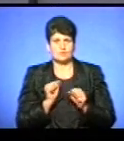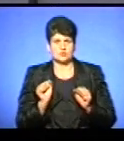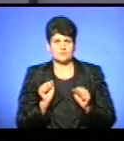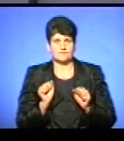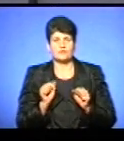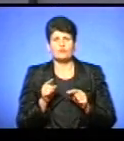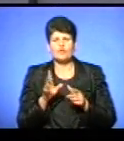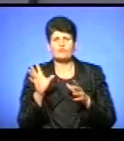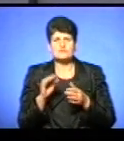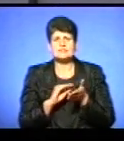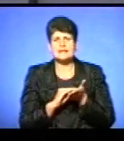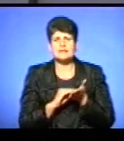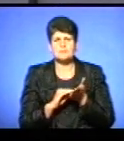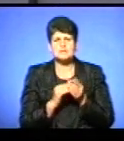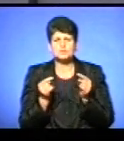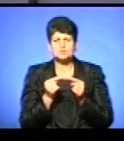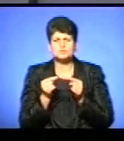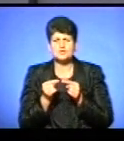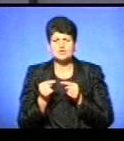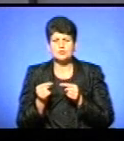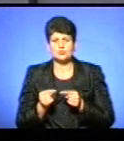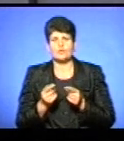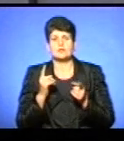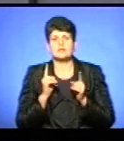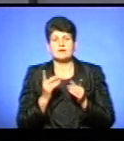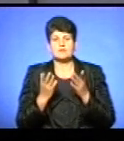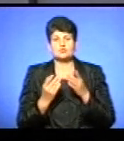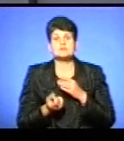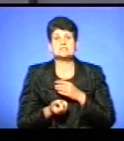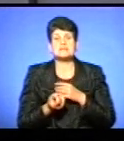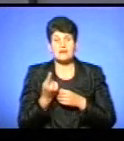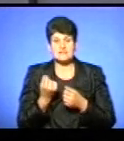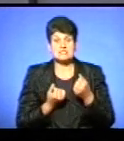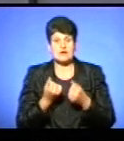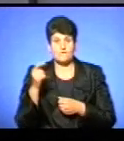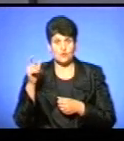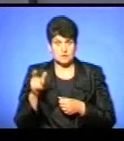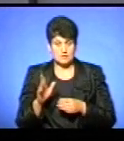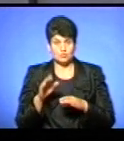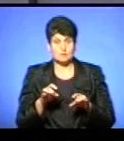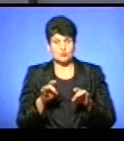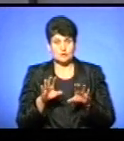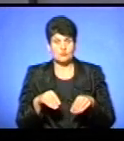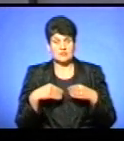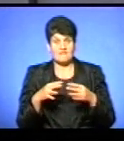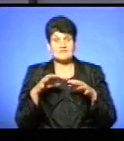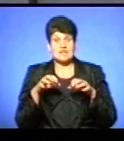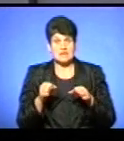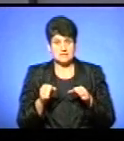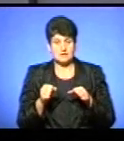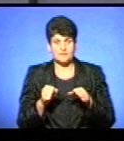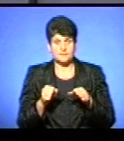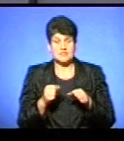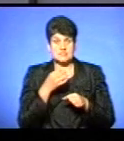Воно все прописано настільки чітко, що навіть якщо з'явиться водій, буде постанова винесена на власника, а з'явиться